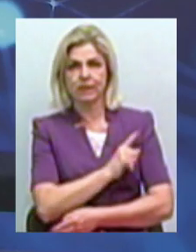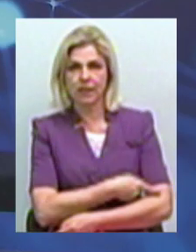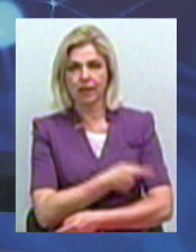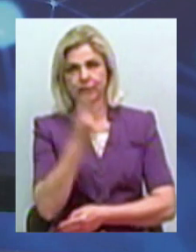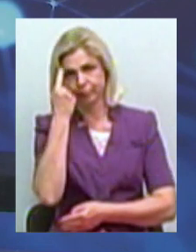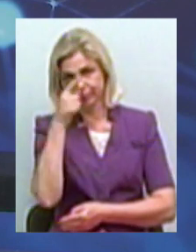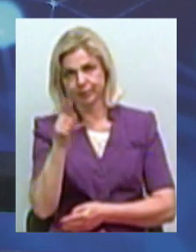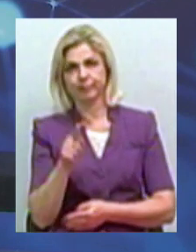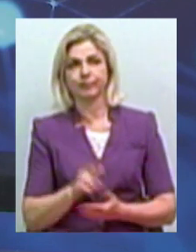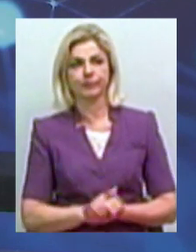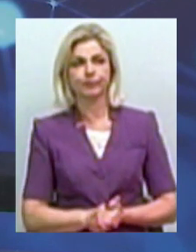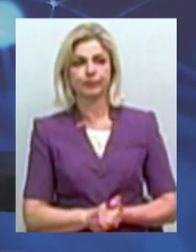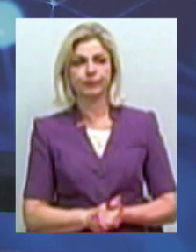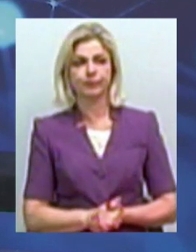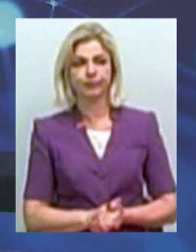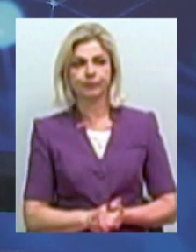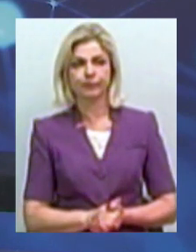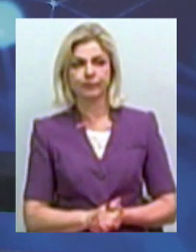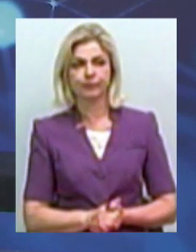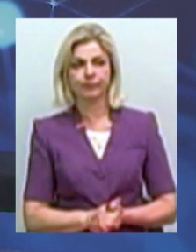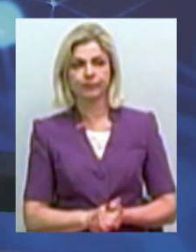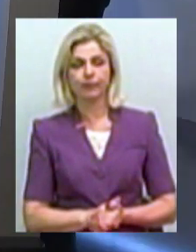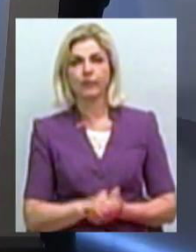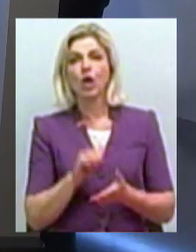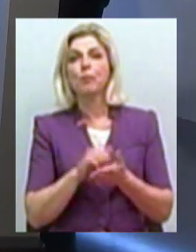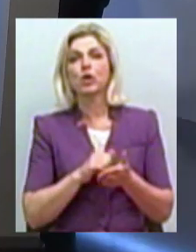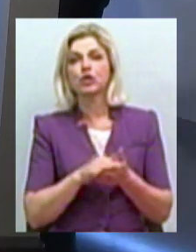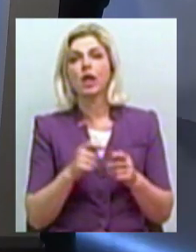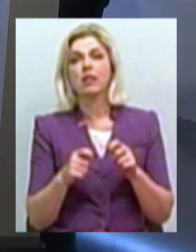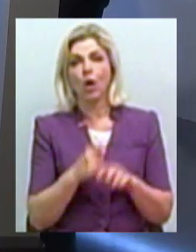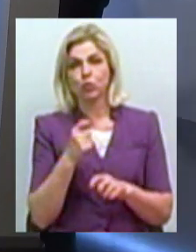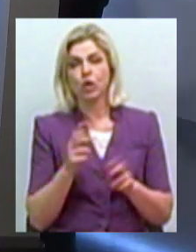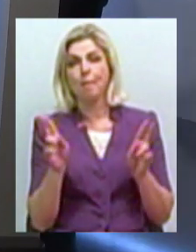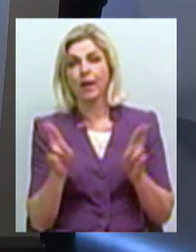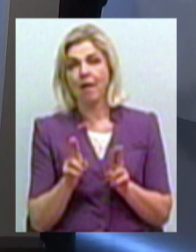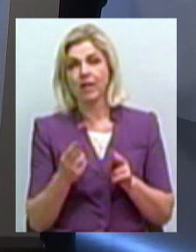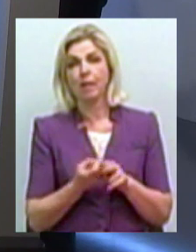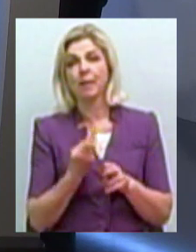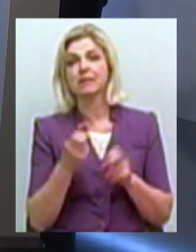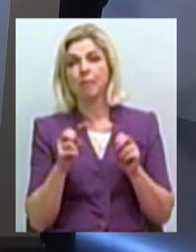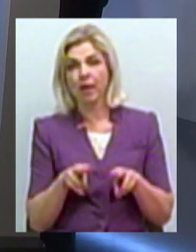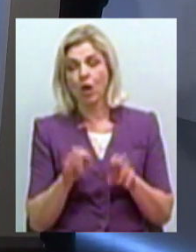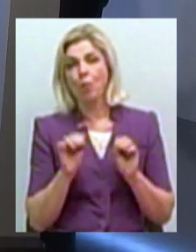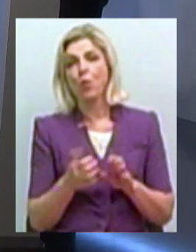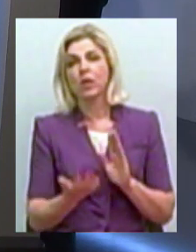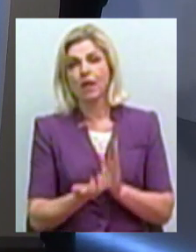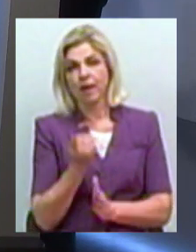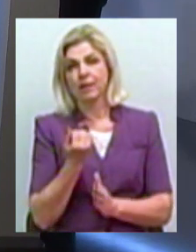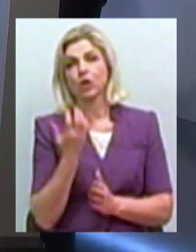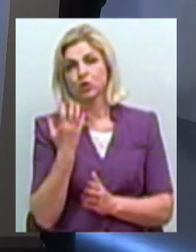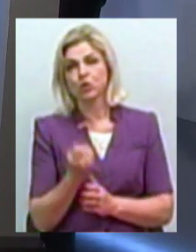оспритність? Тетяна. Причини порушення правил безпеки можемо знайти ще у